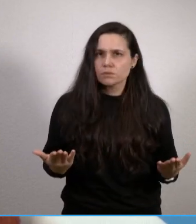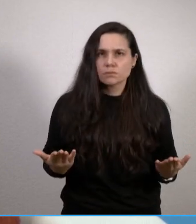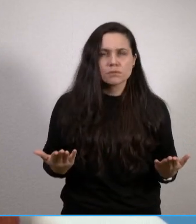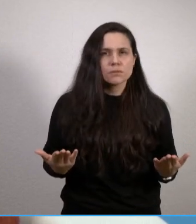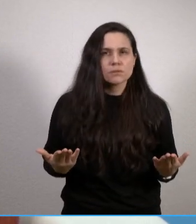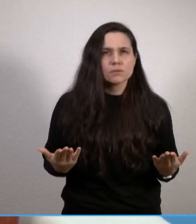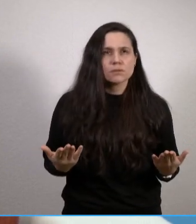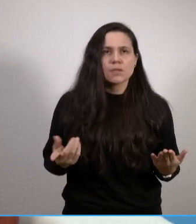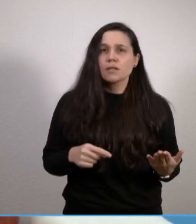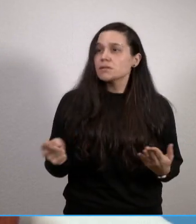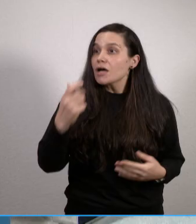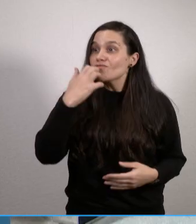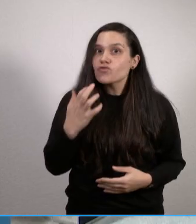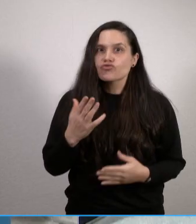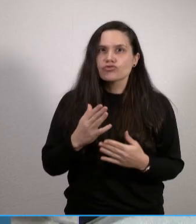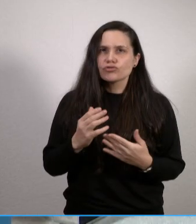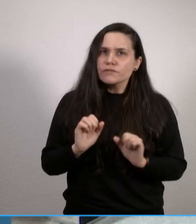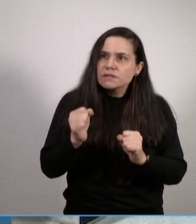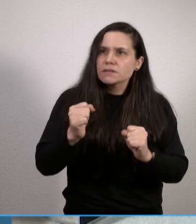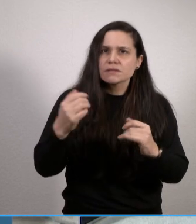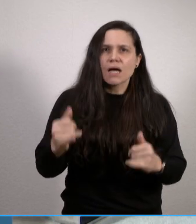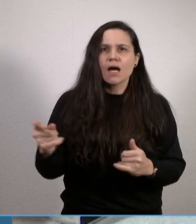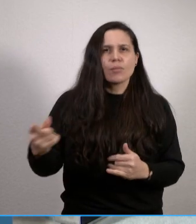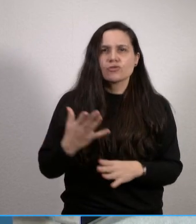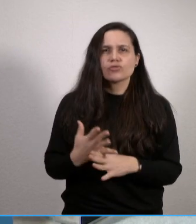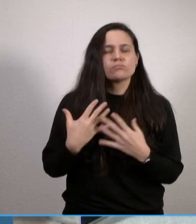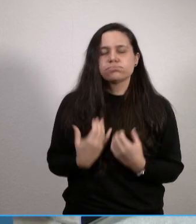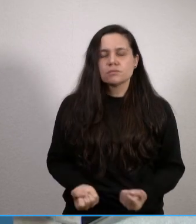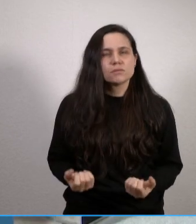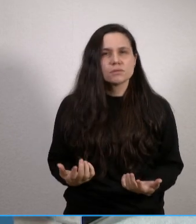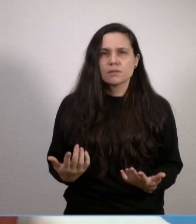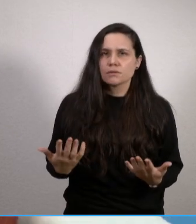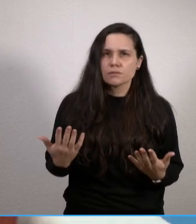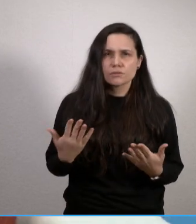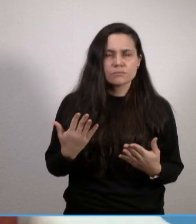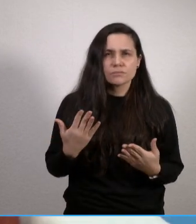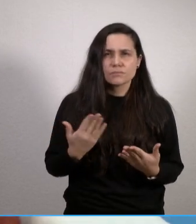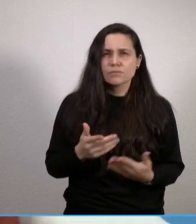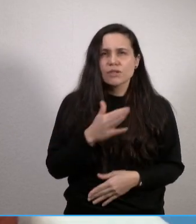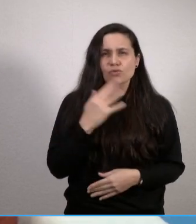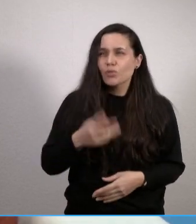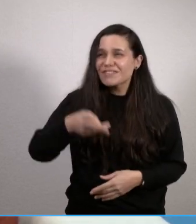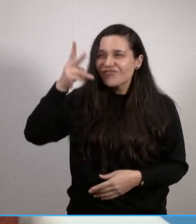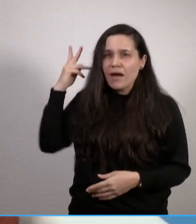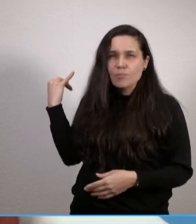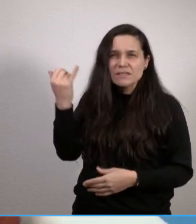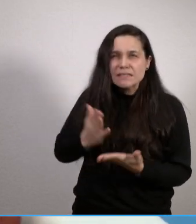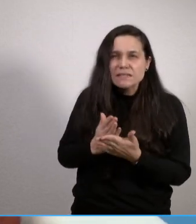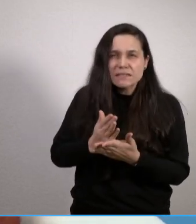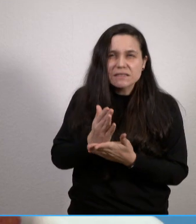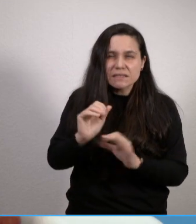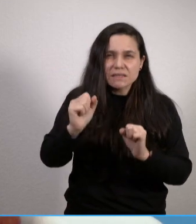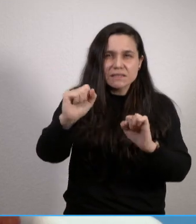so gutwillig sie sind, also man kann es nur so sagen, sie gehen auf dem Zahnfleisch nach all dem, was die letzten zwei Jahre gelaufen ist.